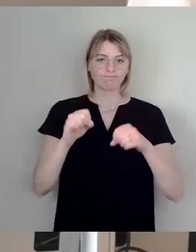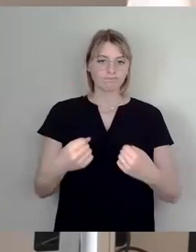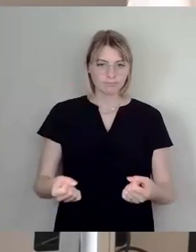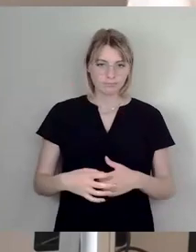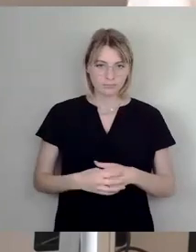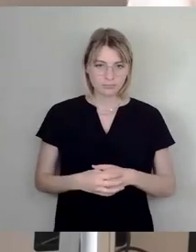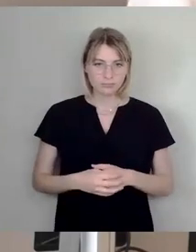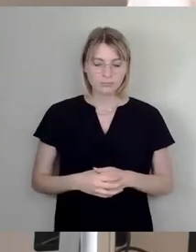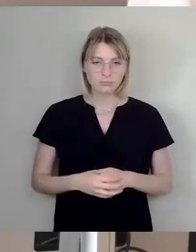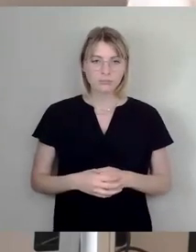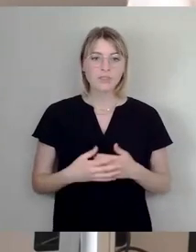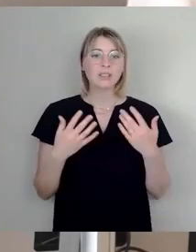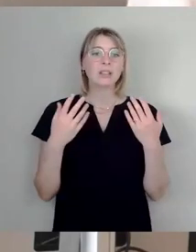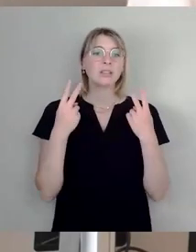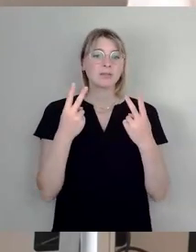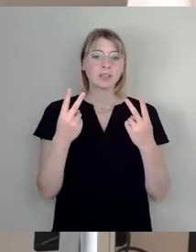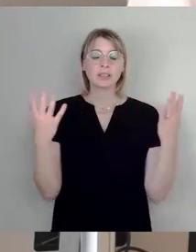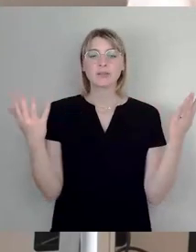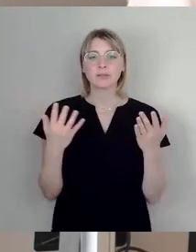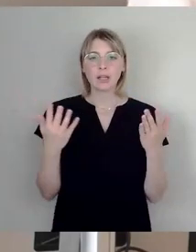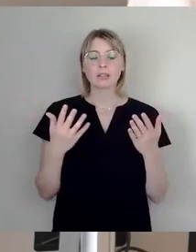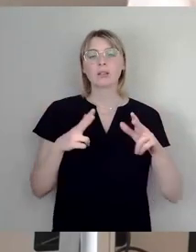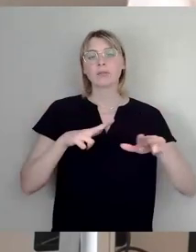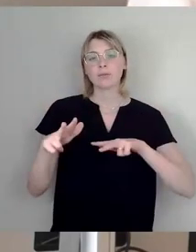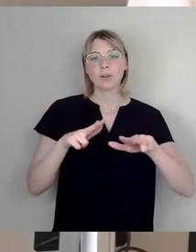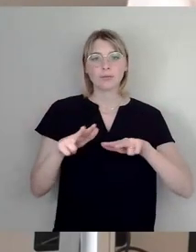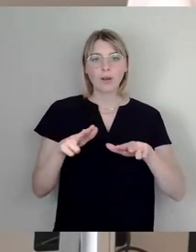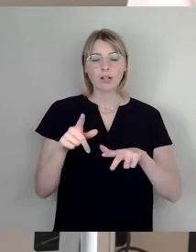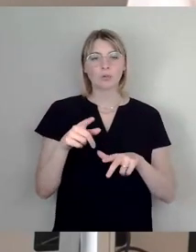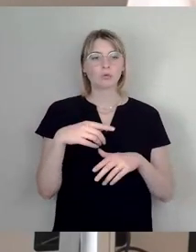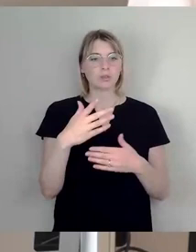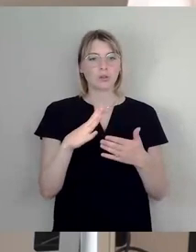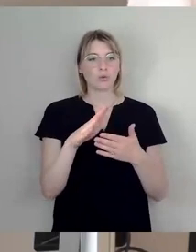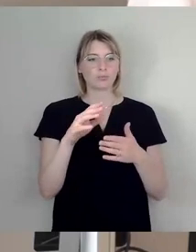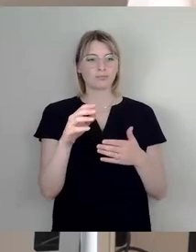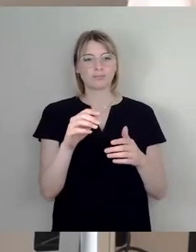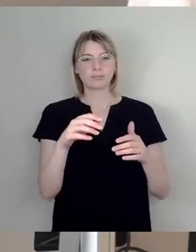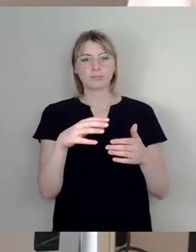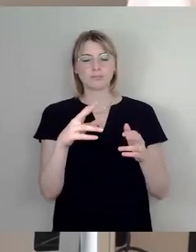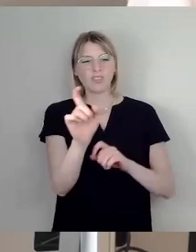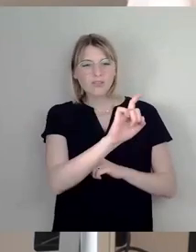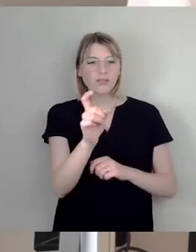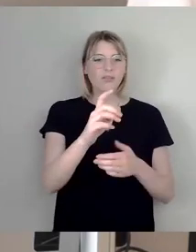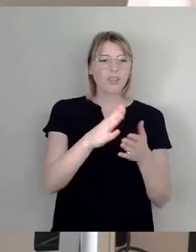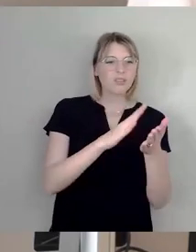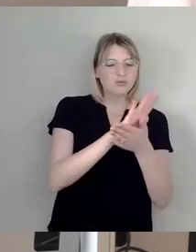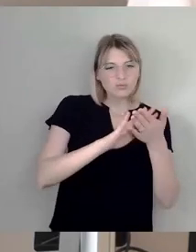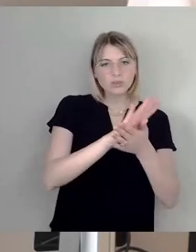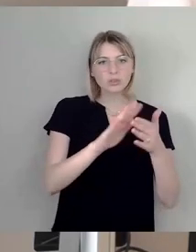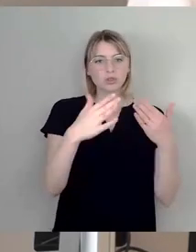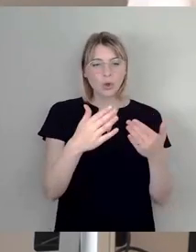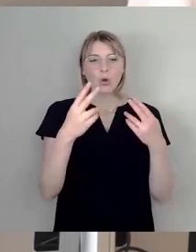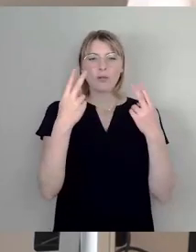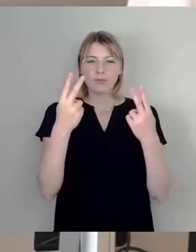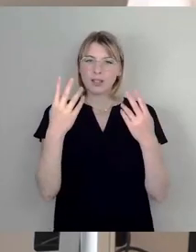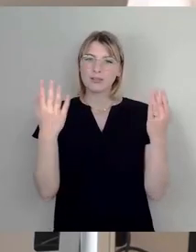ist, und darauf denke ich, sollte die Verwaltung, was die Schmierereien angeht, zunächst erst einmal alles konzentrieren, sind die schnelle und